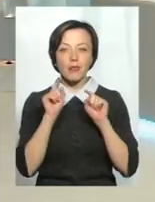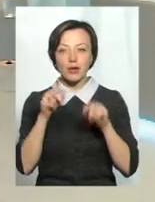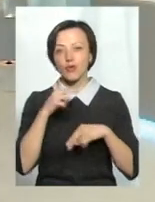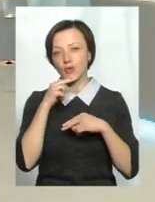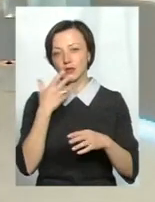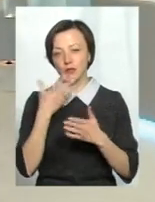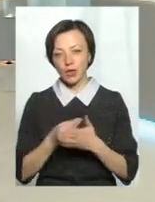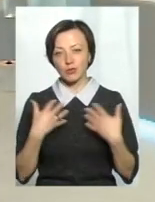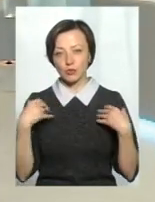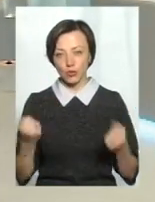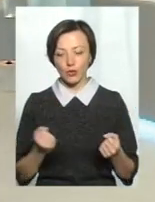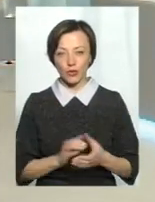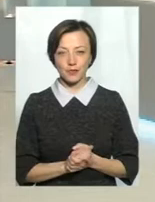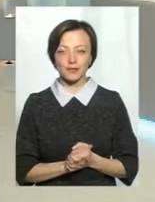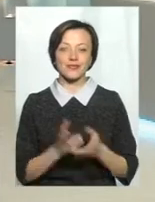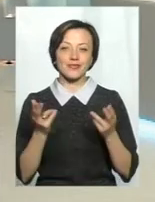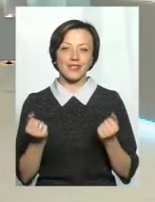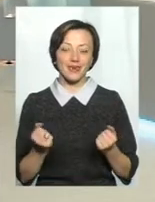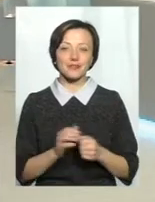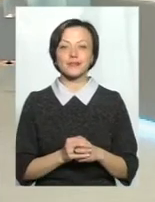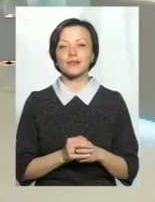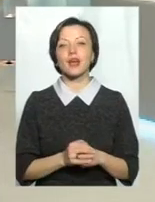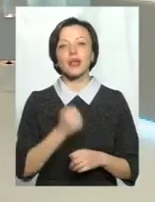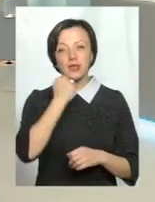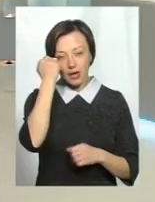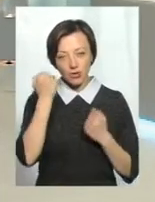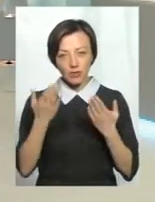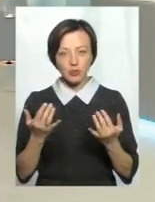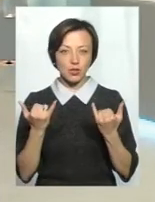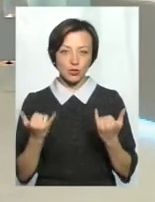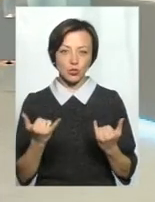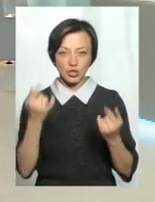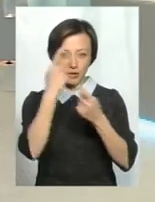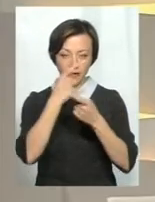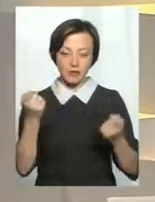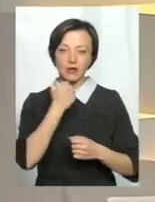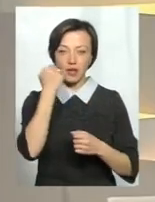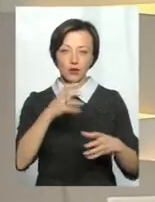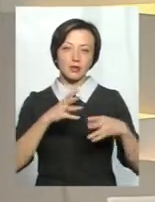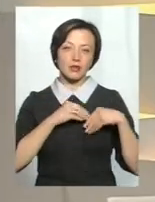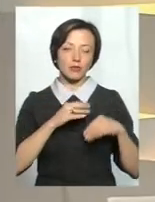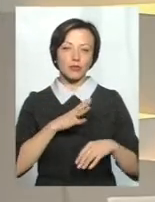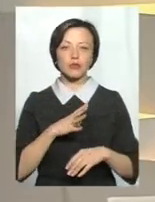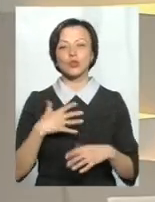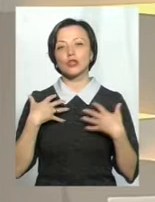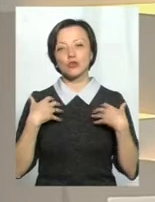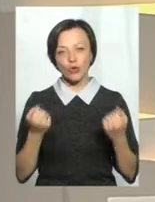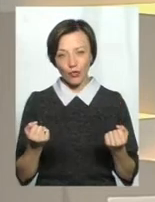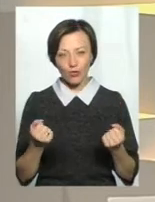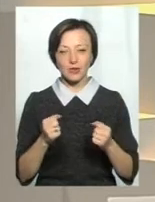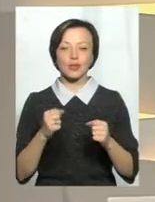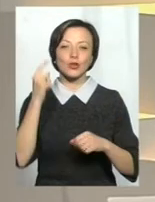своєму здоров'ю насамперед. Що ж, дякую вам за сьогоднішній ефір, дякую всім, хто був із нами, будьте здорові,